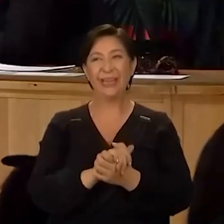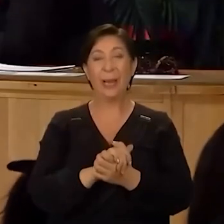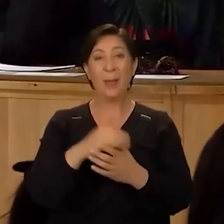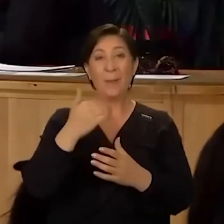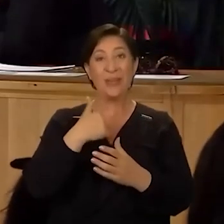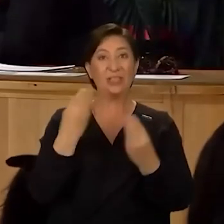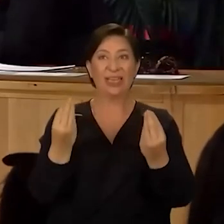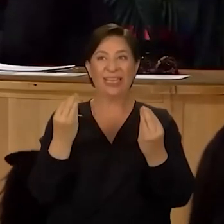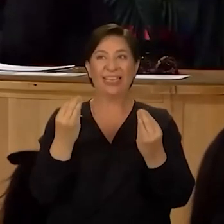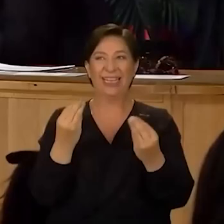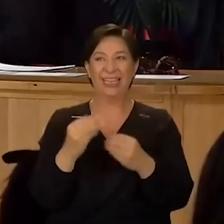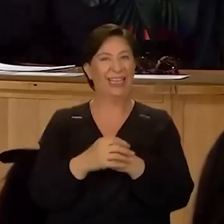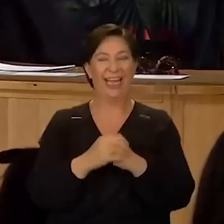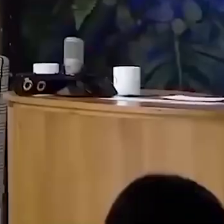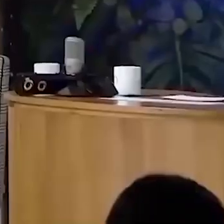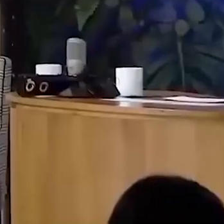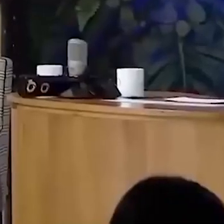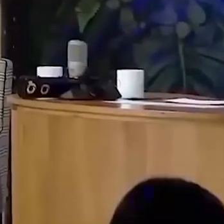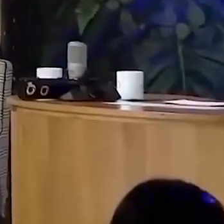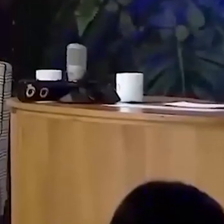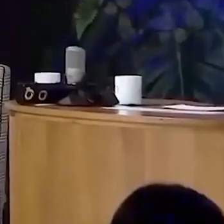Bence iyiydi yani tekrar bu uzak. Harika.